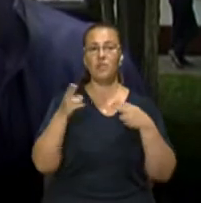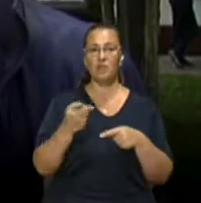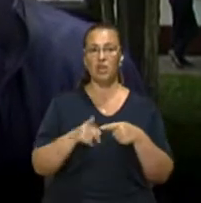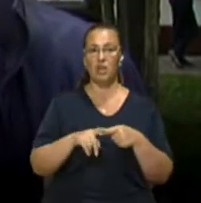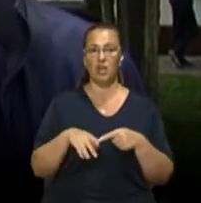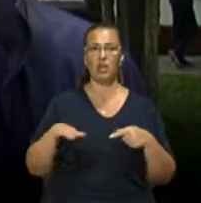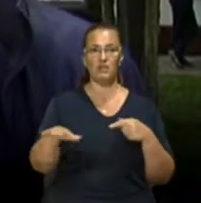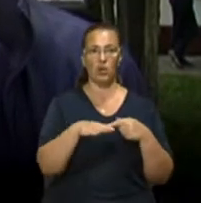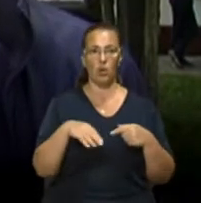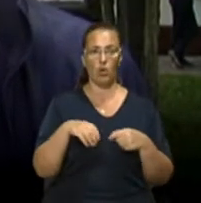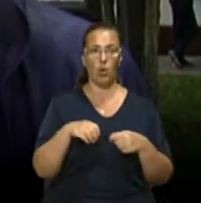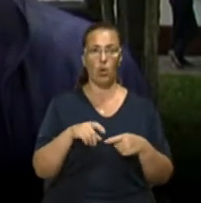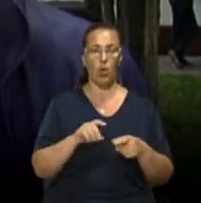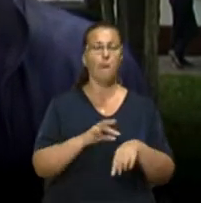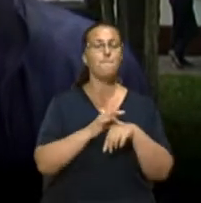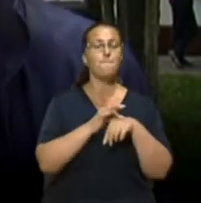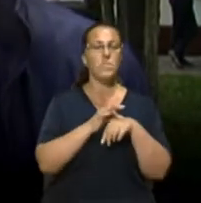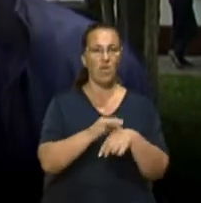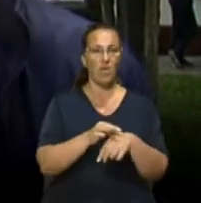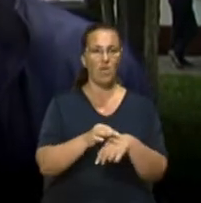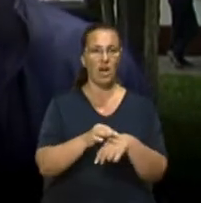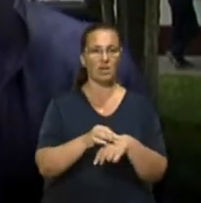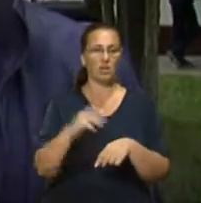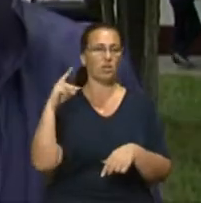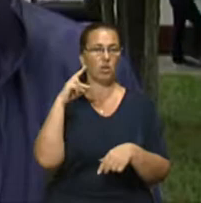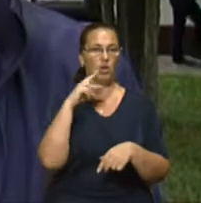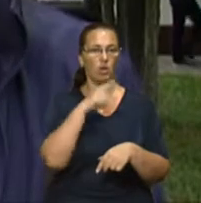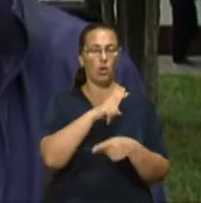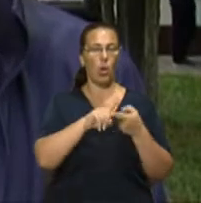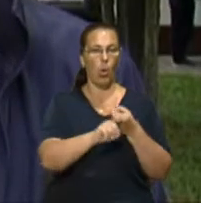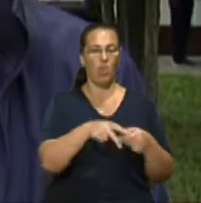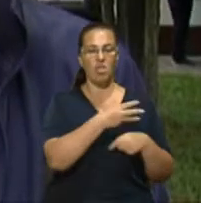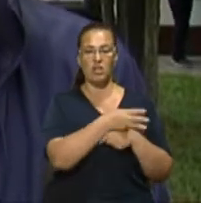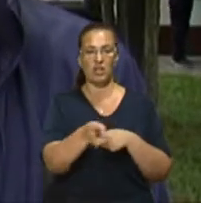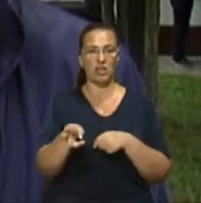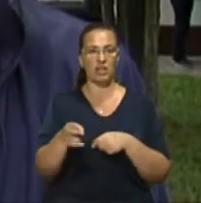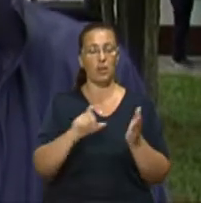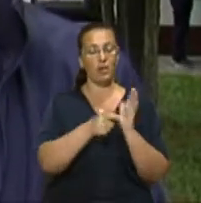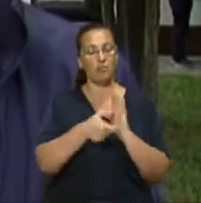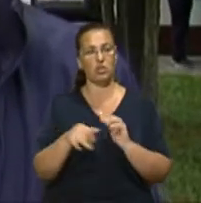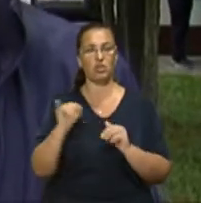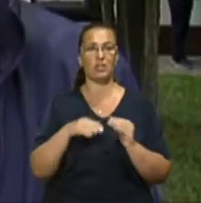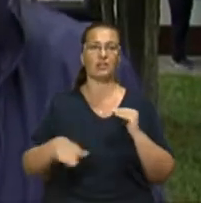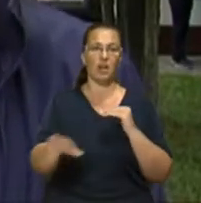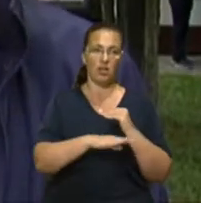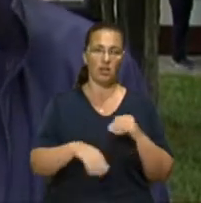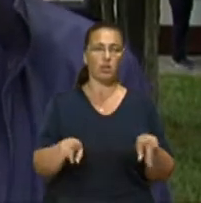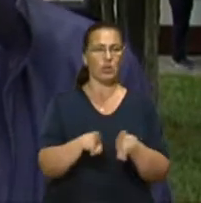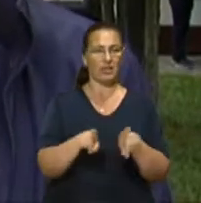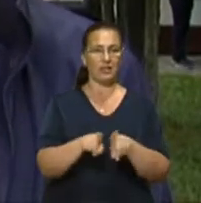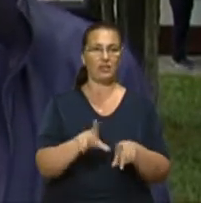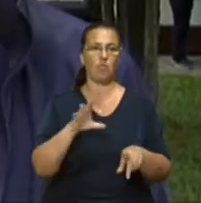проведено дезінфекцію господарських приміщень та території. Так само було вимушена